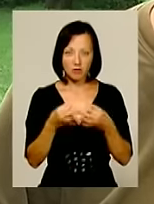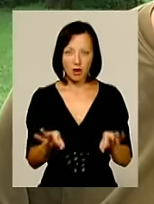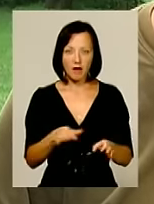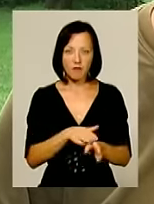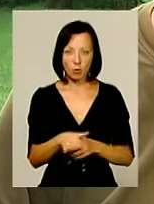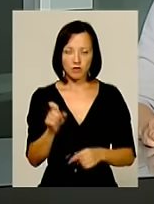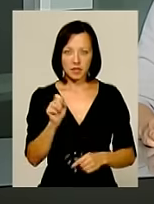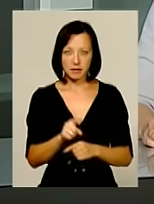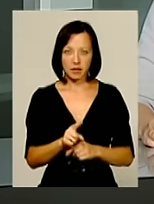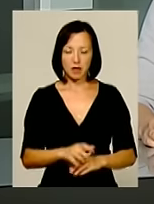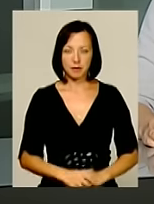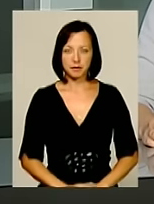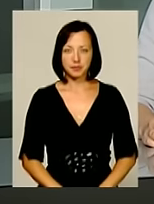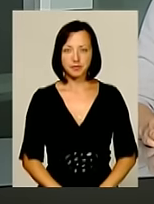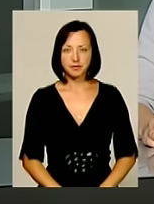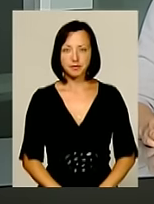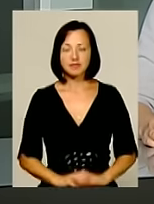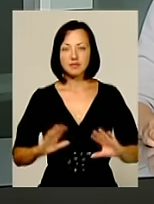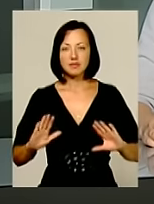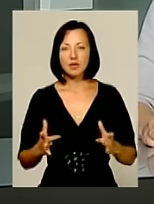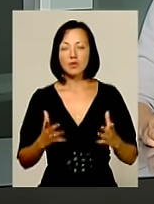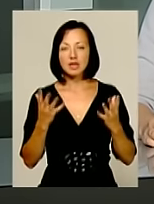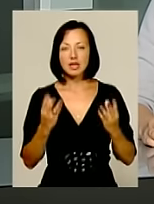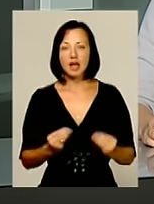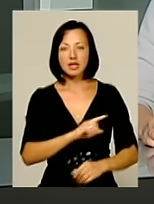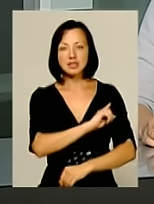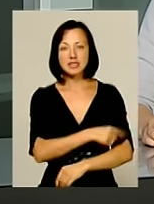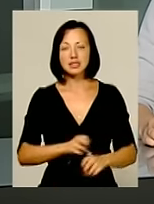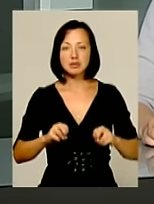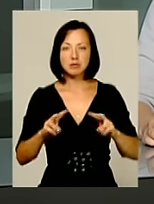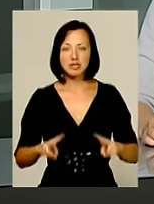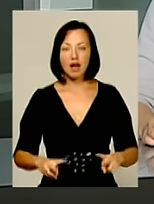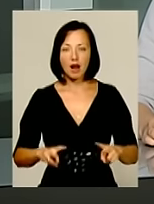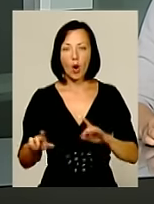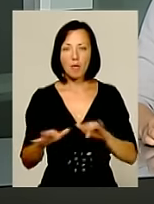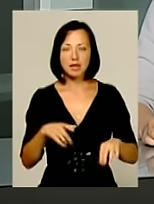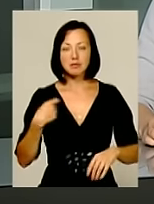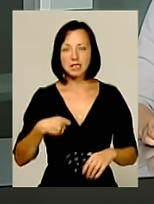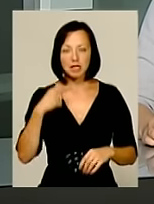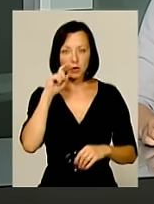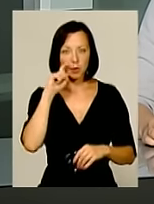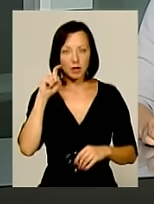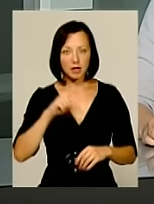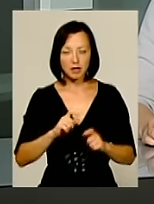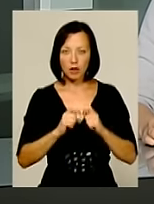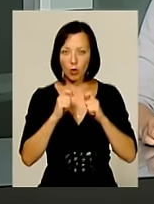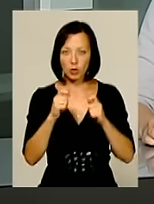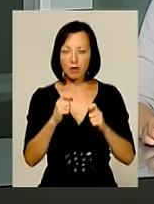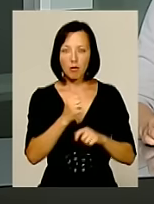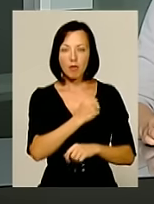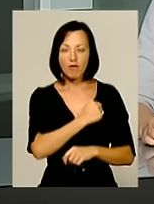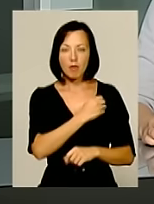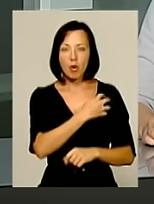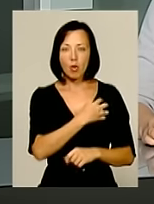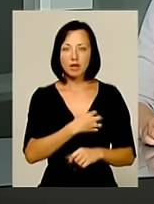завдання». З нагоди дня сил спеціальних операцій президент України Петро Порошенко нагородив бойовими